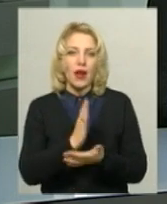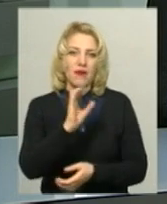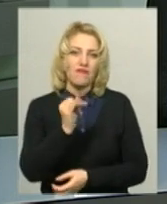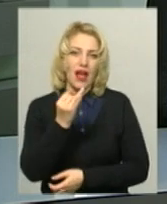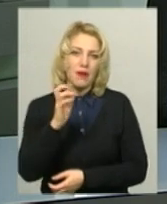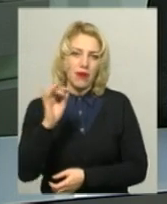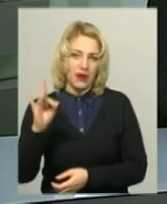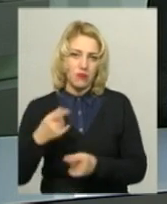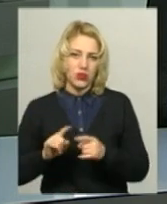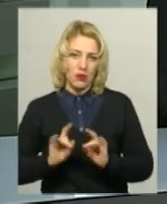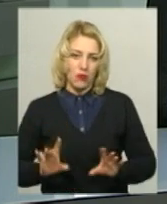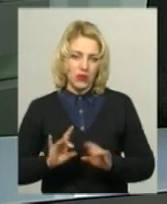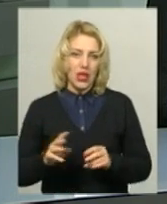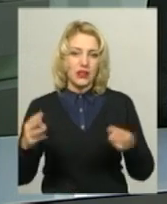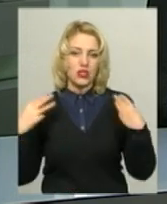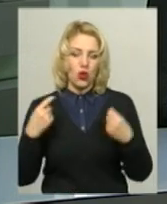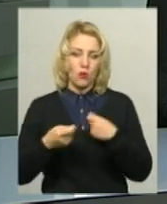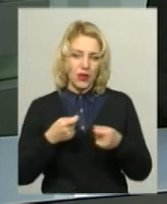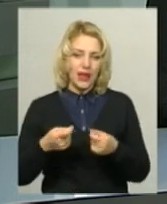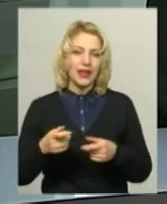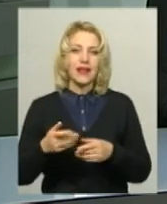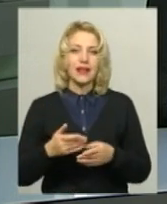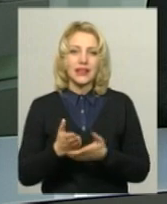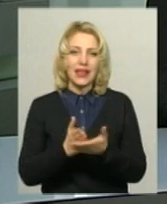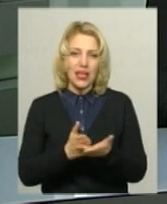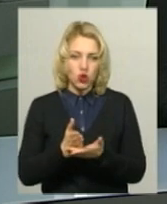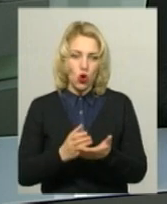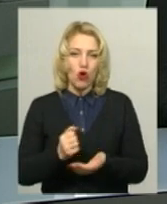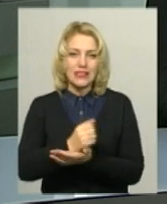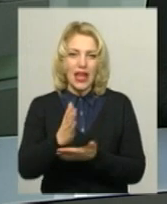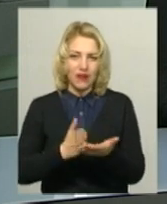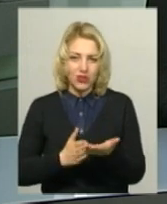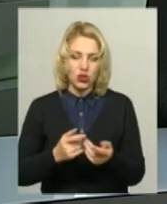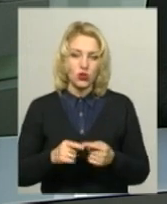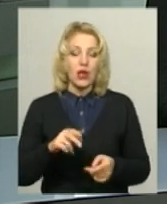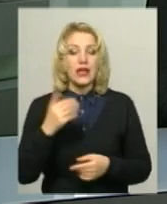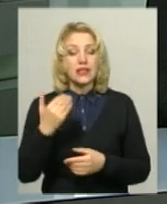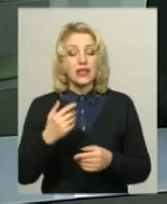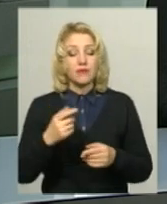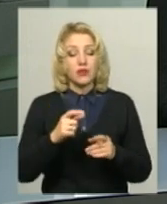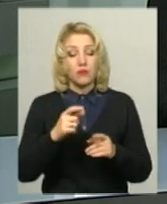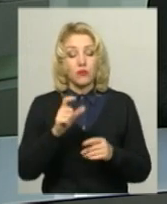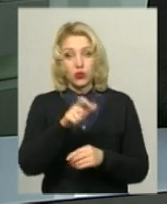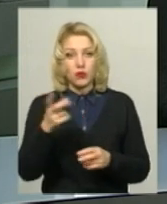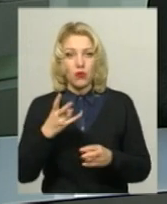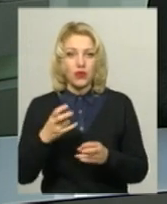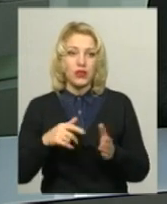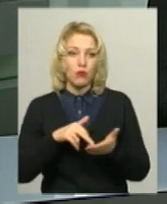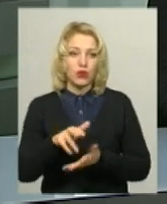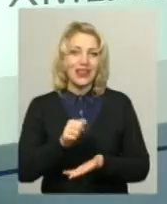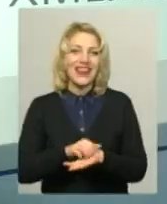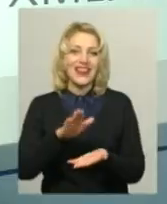начальник управління клієнтського сервісу «Пад Хмельницьк Газ» Юлія Стрілець. За її словами, для цього споживачі мають пройти реєстрацію.